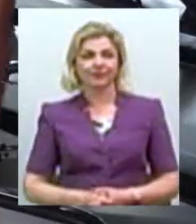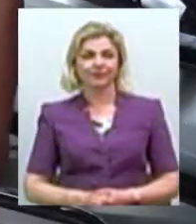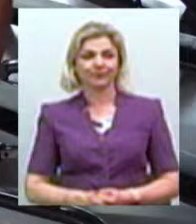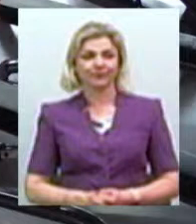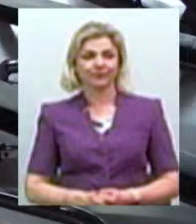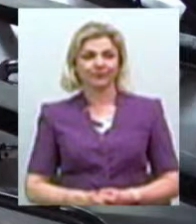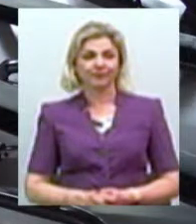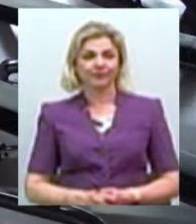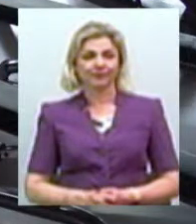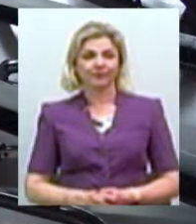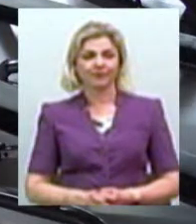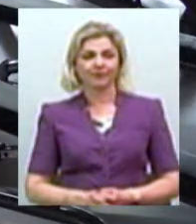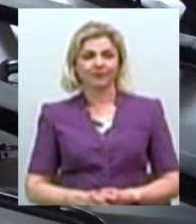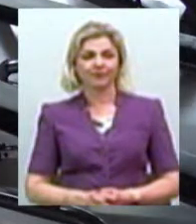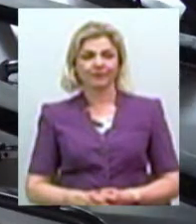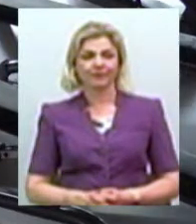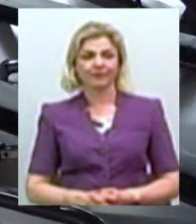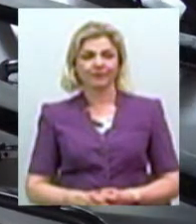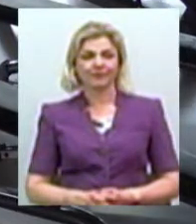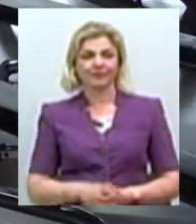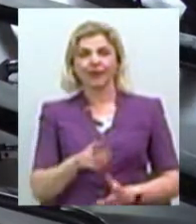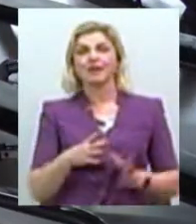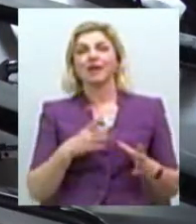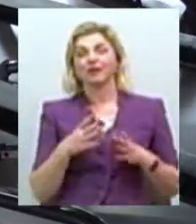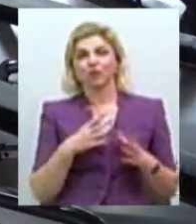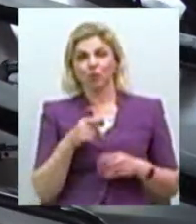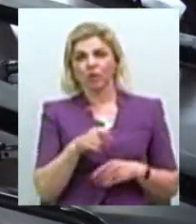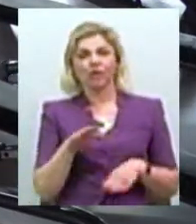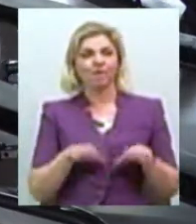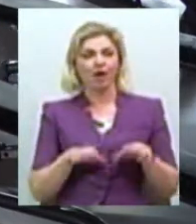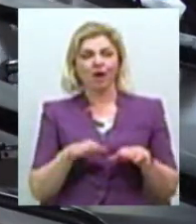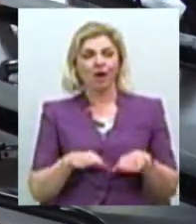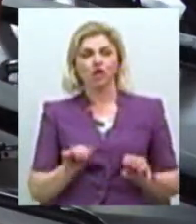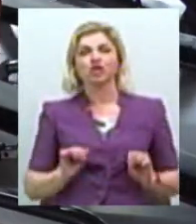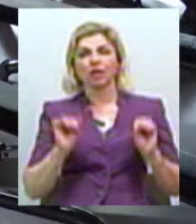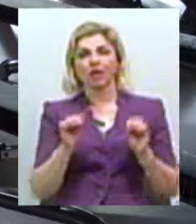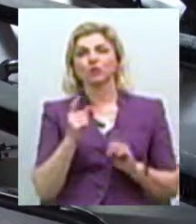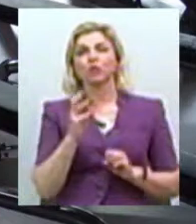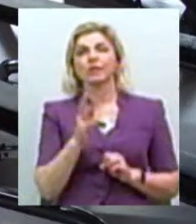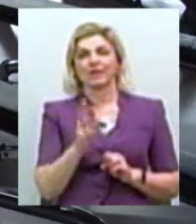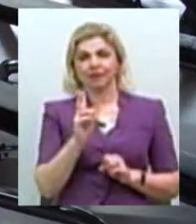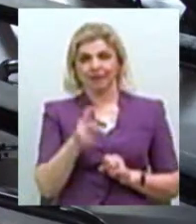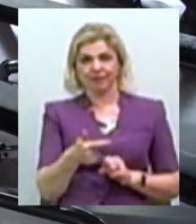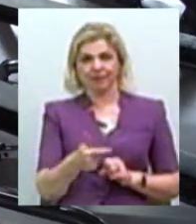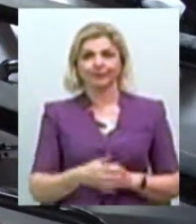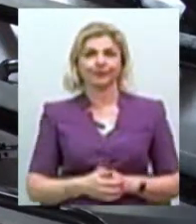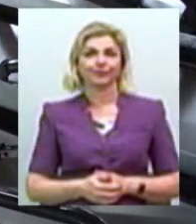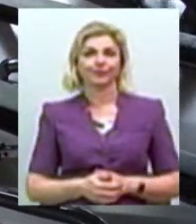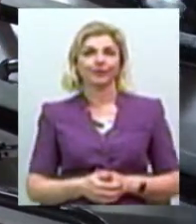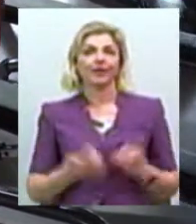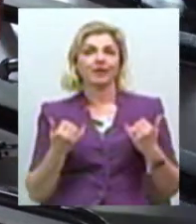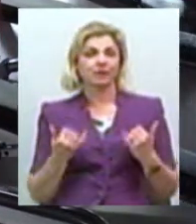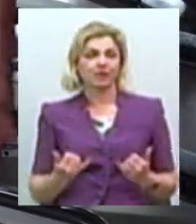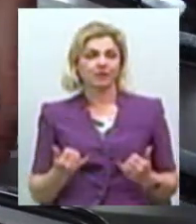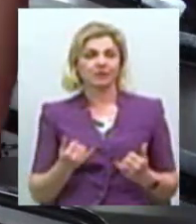У нас скам'ят для жиму лежачий. Вага штампу 130 кілограмів. Зараз він напарник